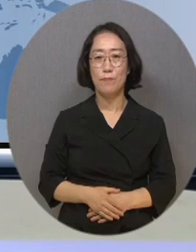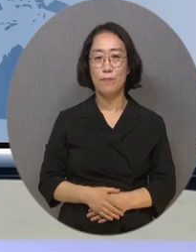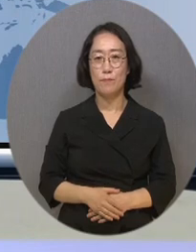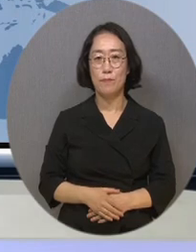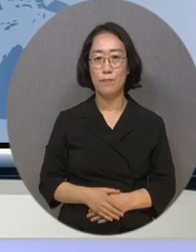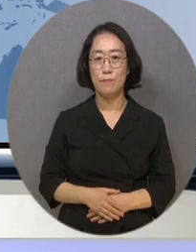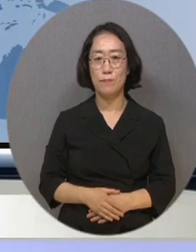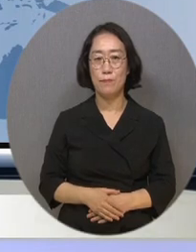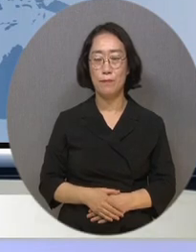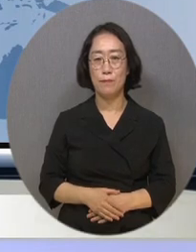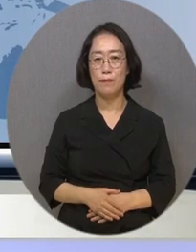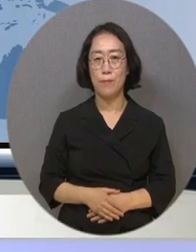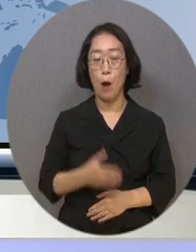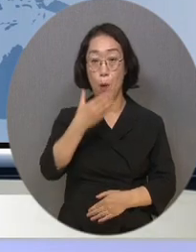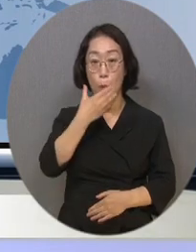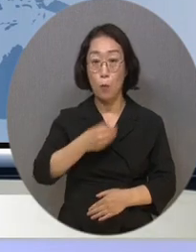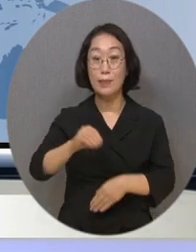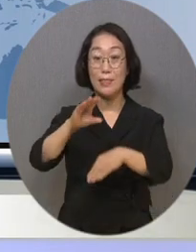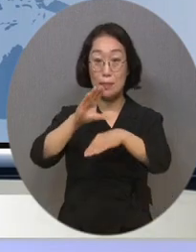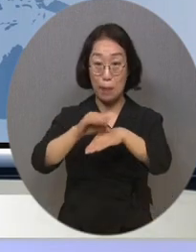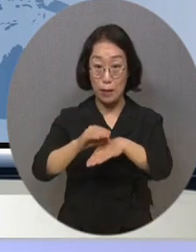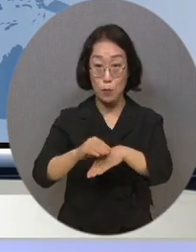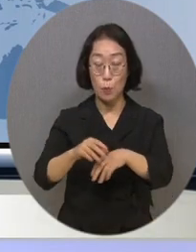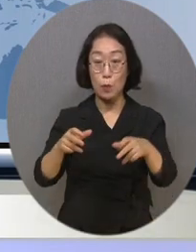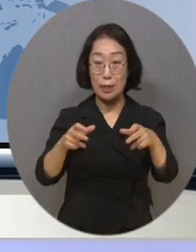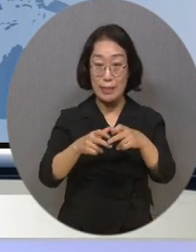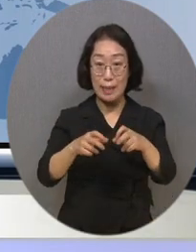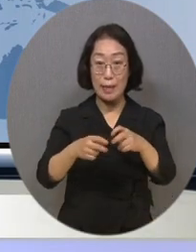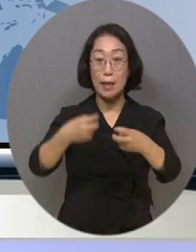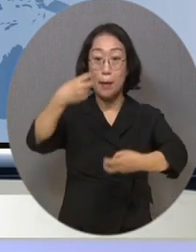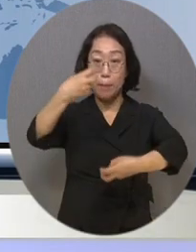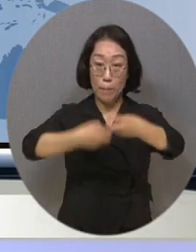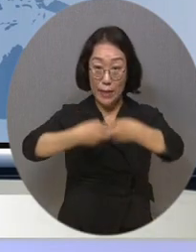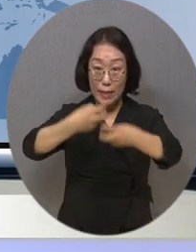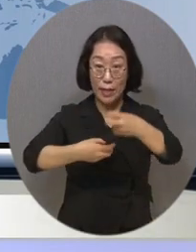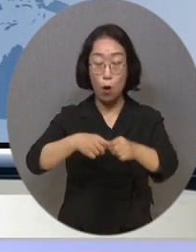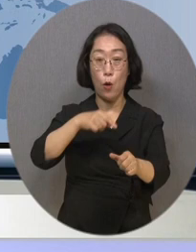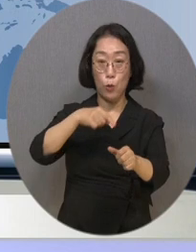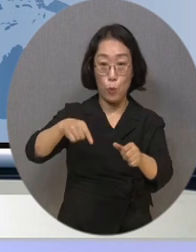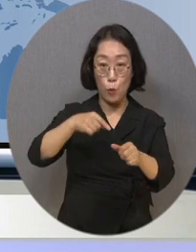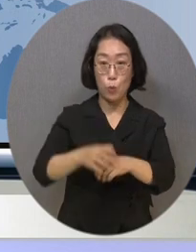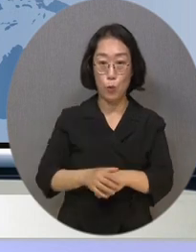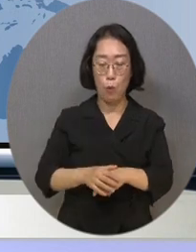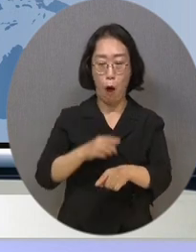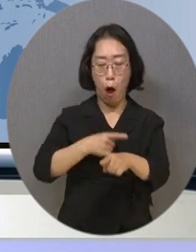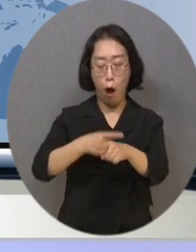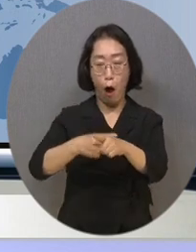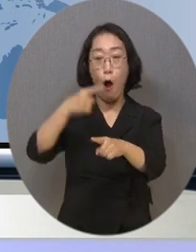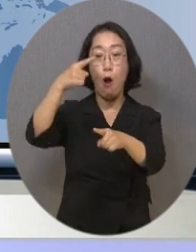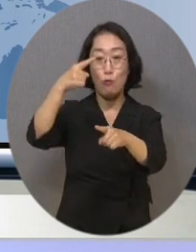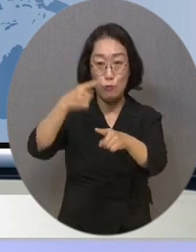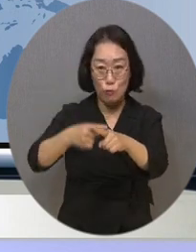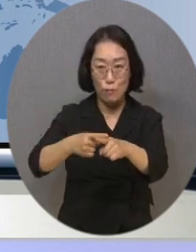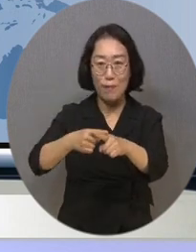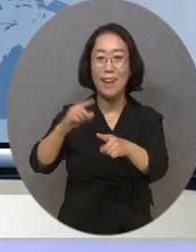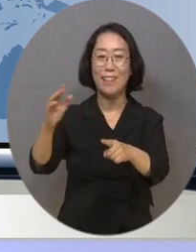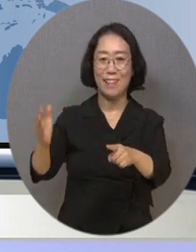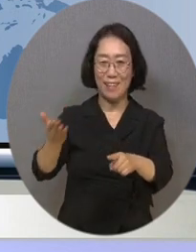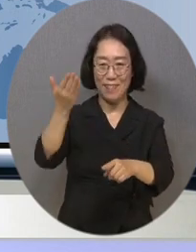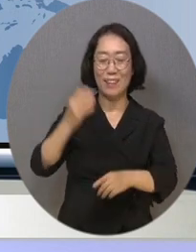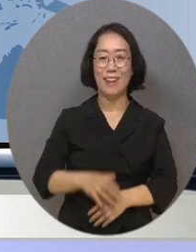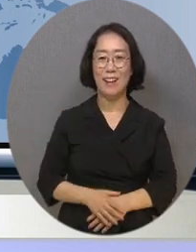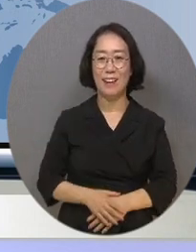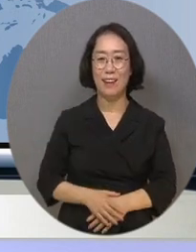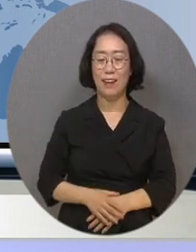WBC 복지TV의 장애인 미디어 크리에이터 양성교육이 어느덧 중반부를 향해 달려가고 있습니다.